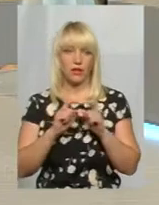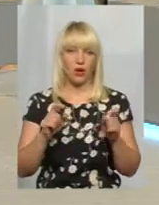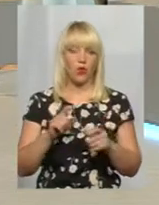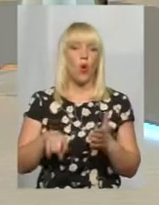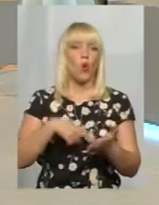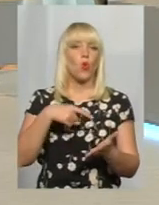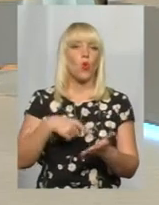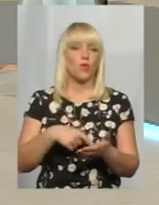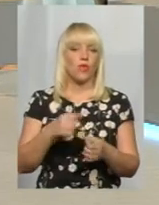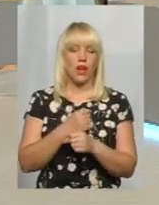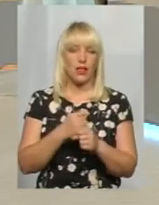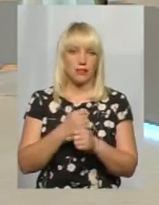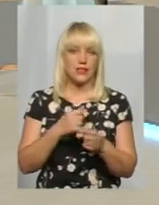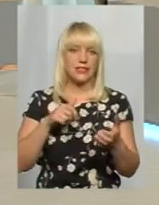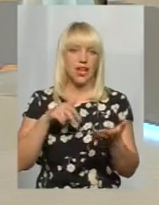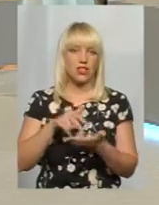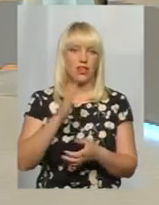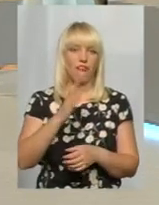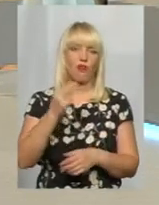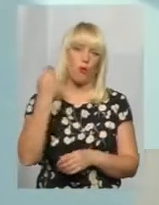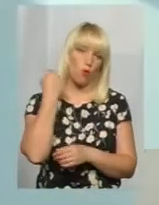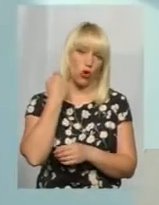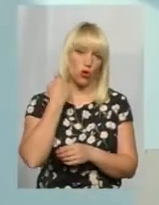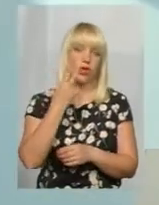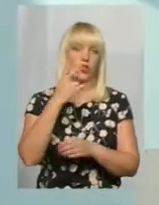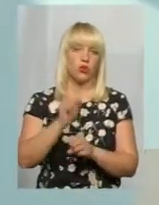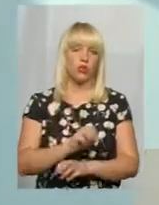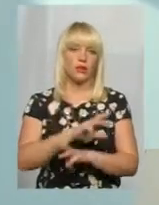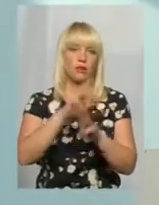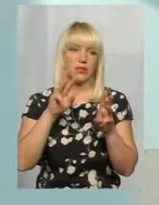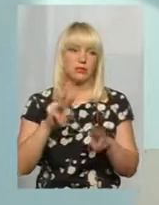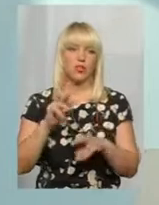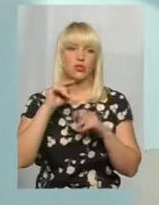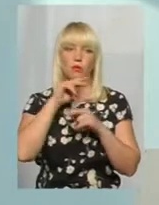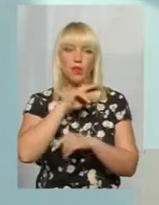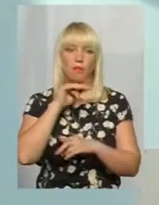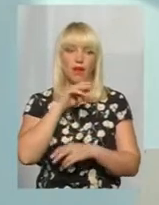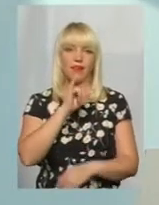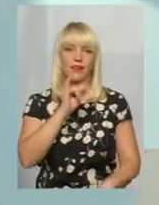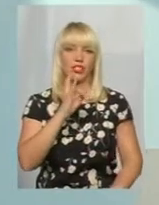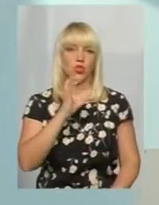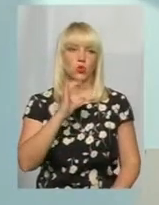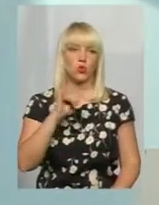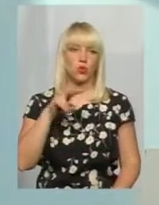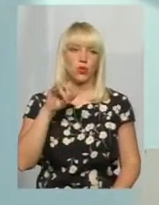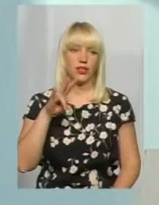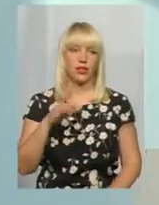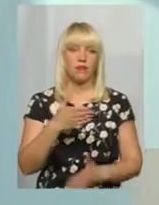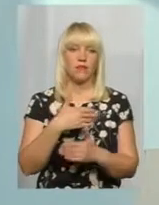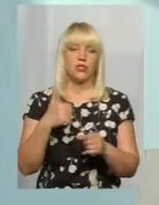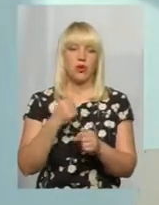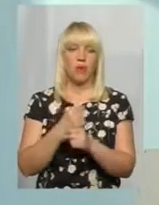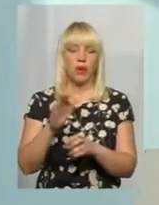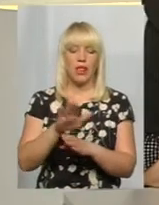зайшла в борги, але забезпечує пацієнтів препаратами інсуліну. Ми зробили